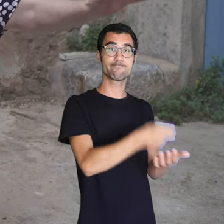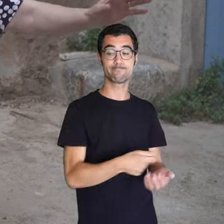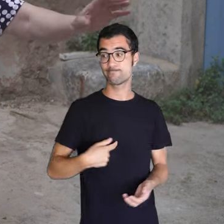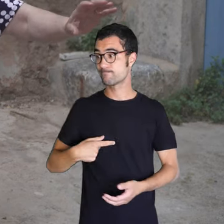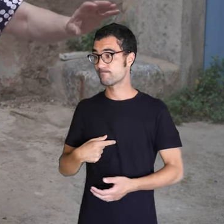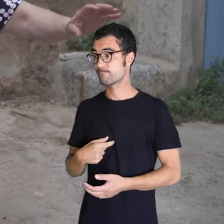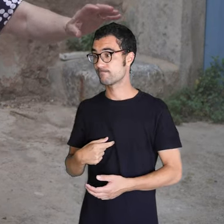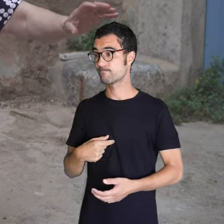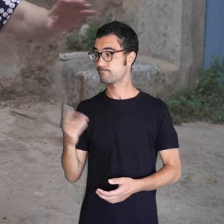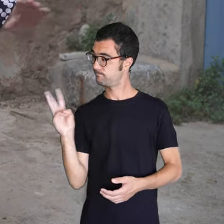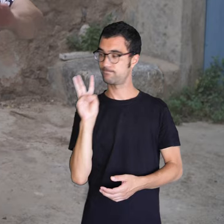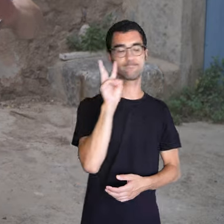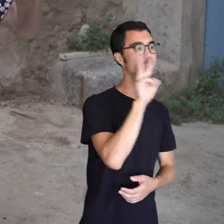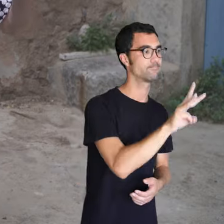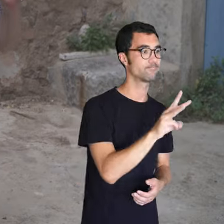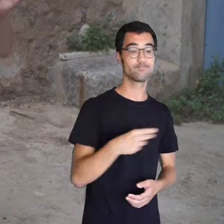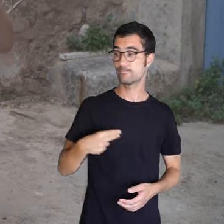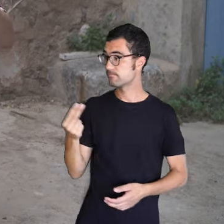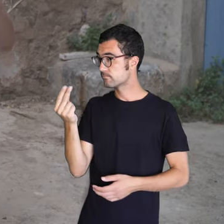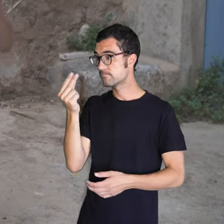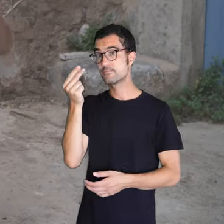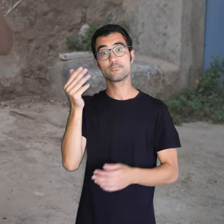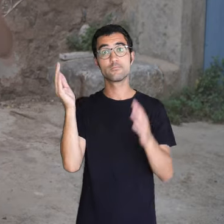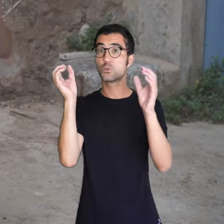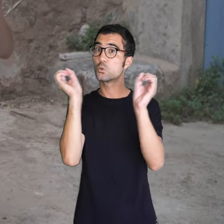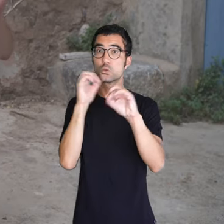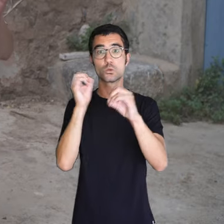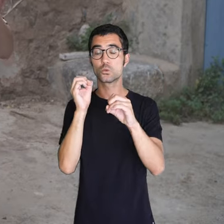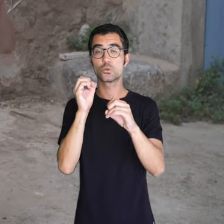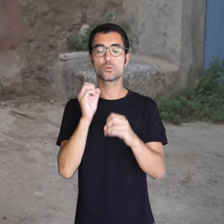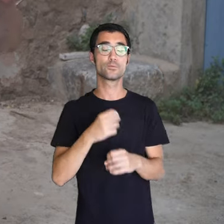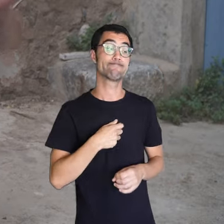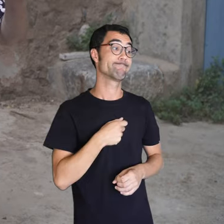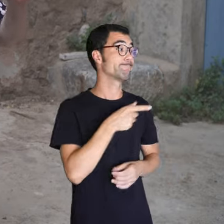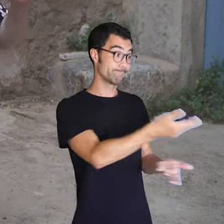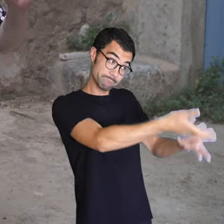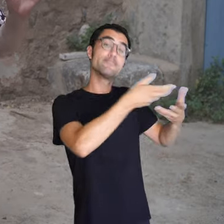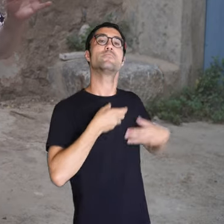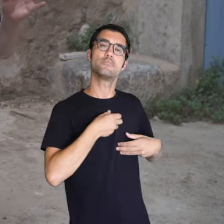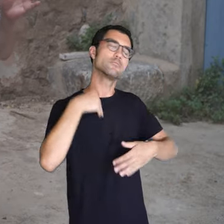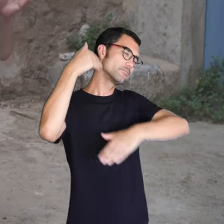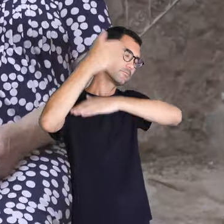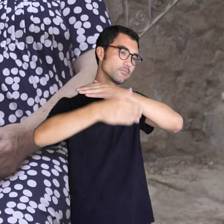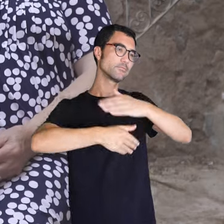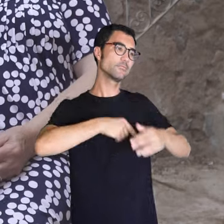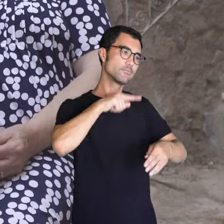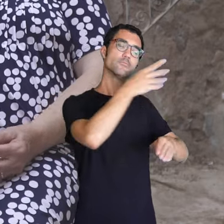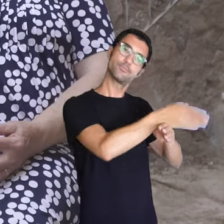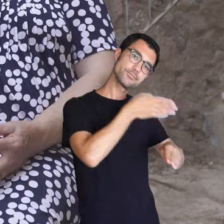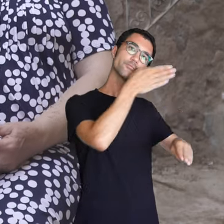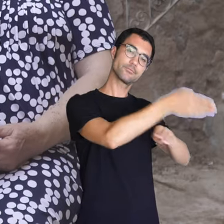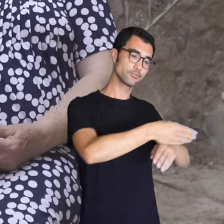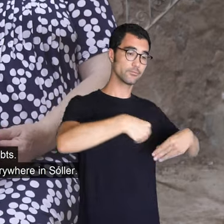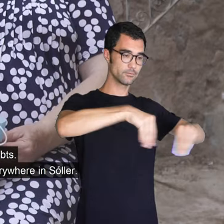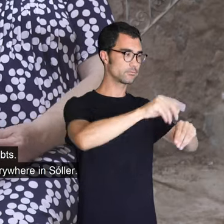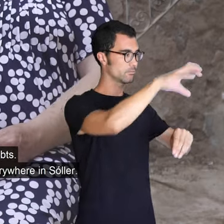a ses tres tendes, per tot feien l'espera. per tot, però nosaltres tenim el costum d'anar només en aquesta... fiaven a